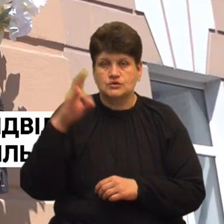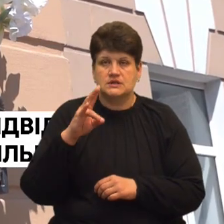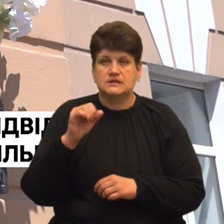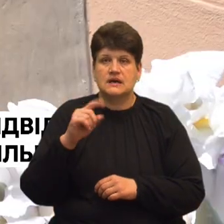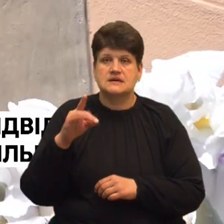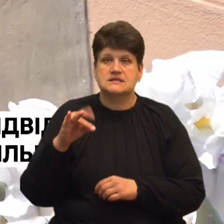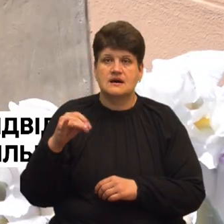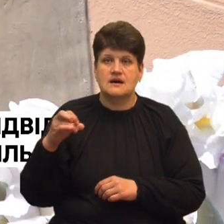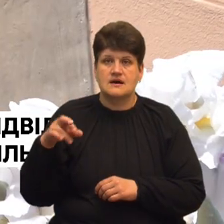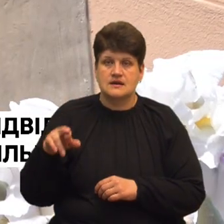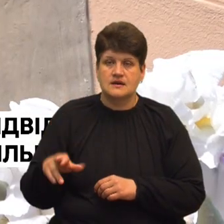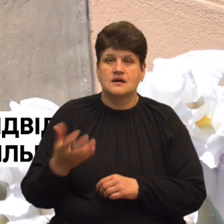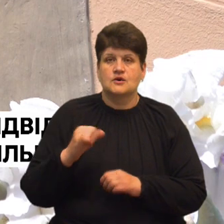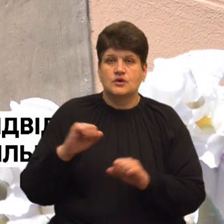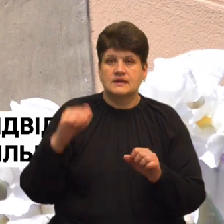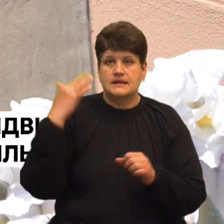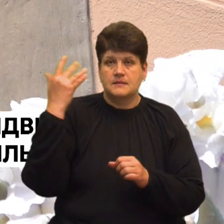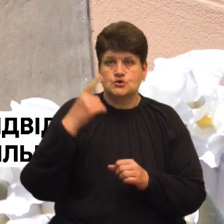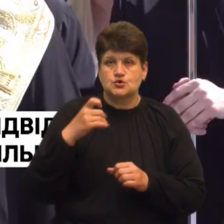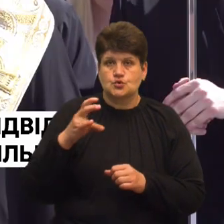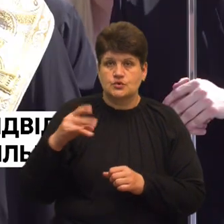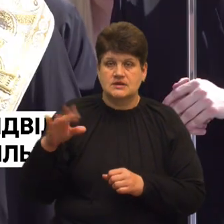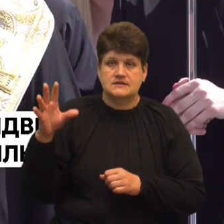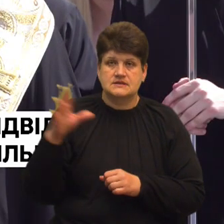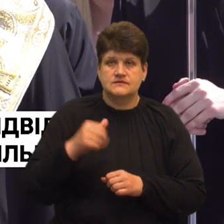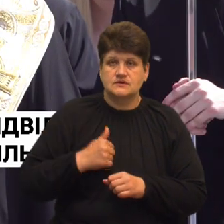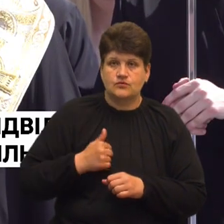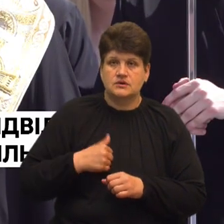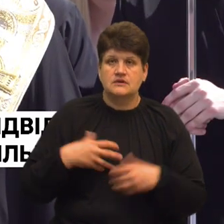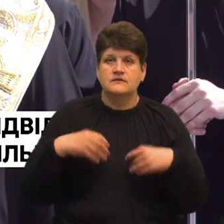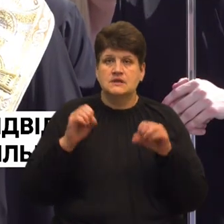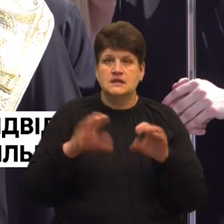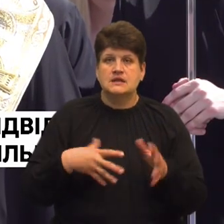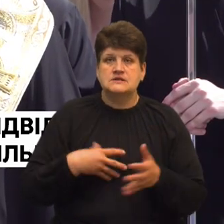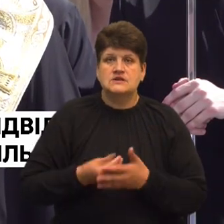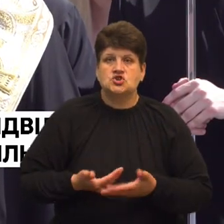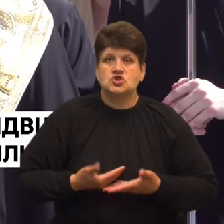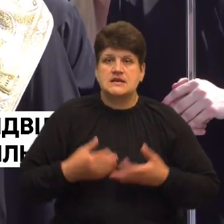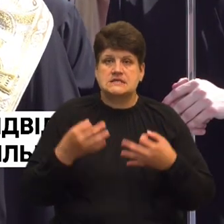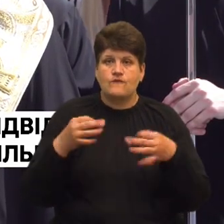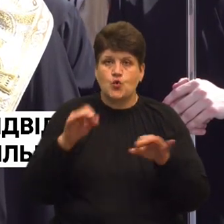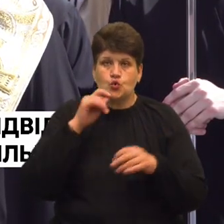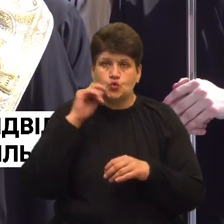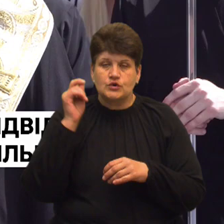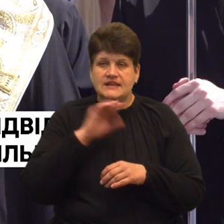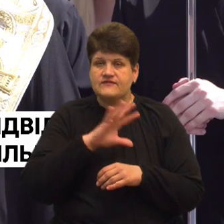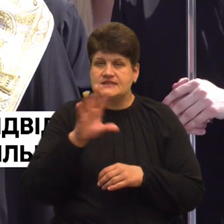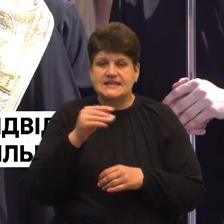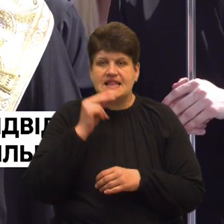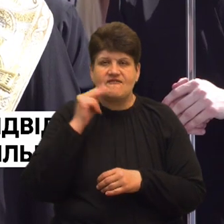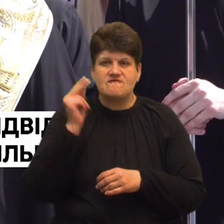Сотні, до всіх воїнів, життя свій віддали за волю України, до усіх невинно битих та